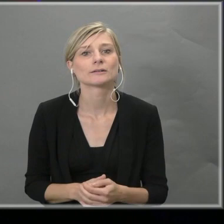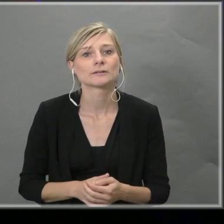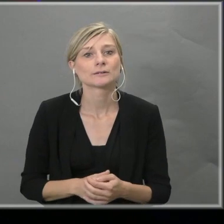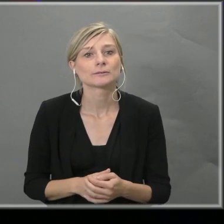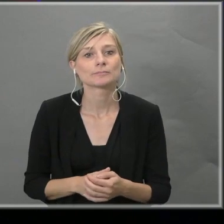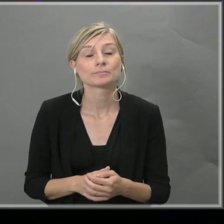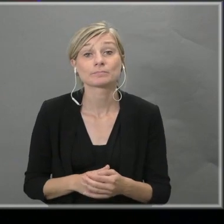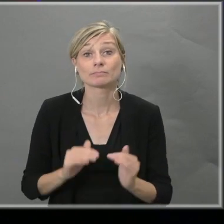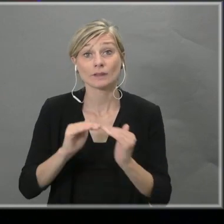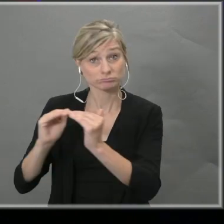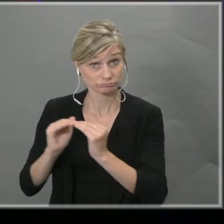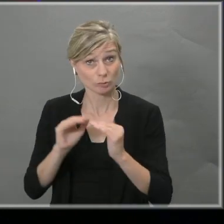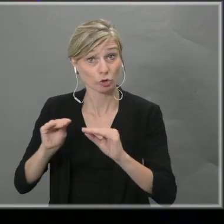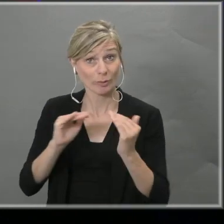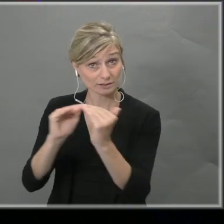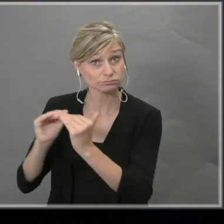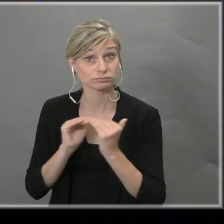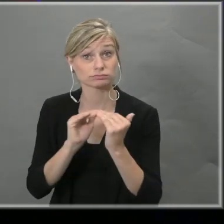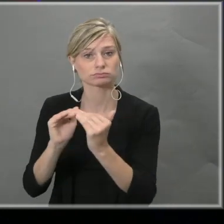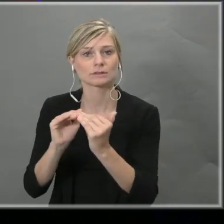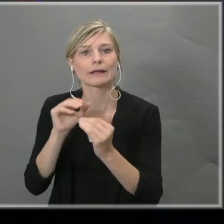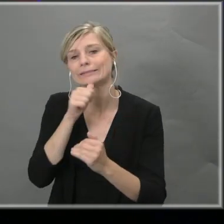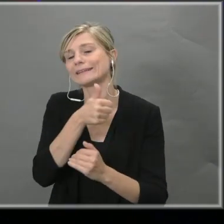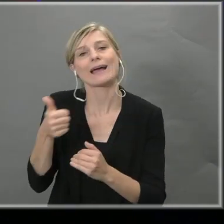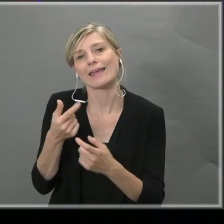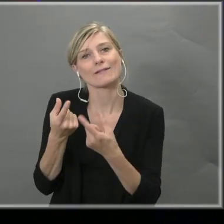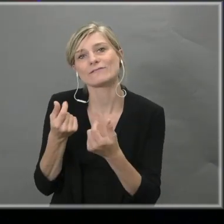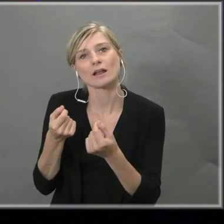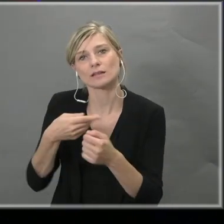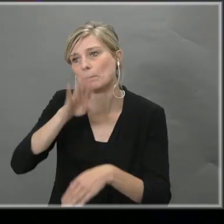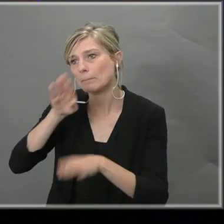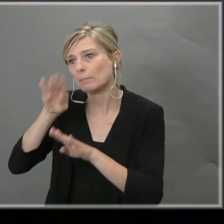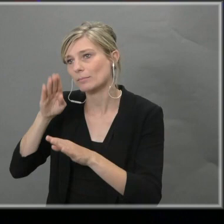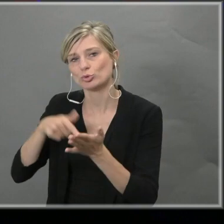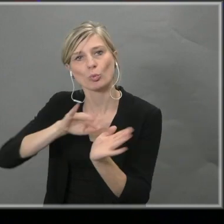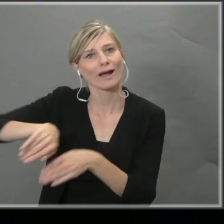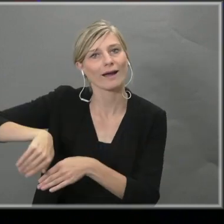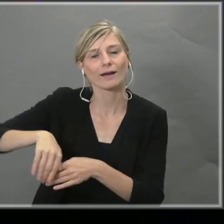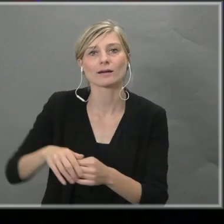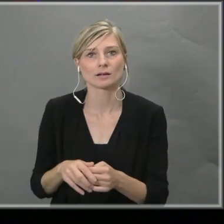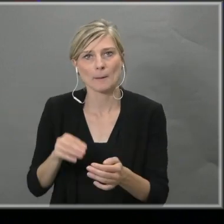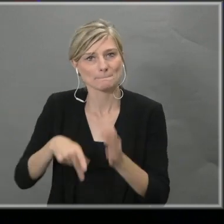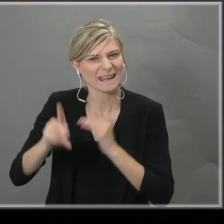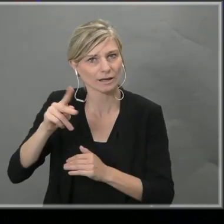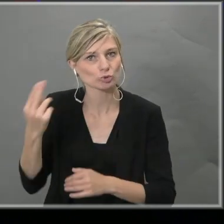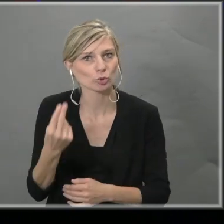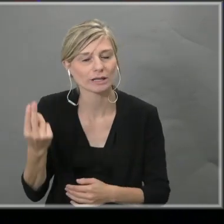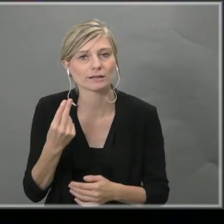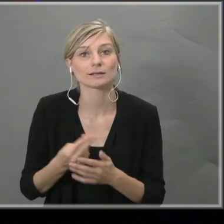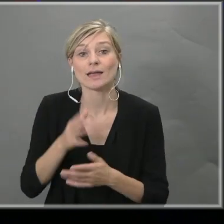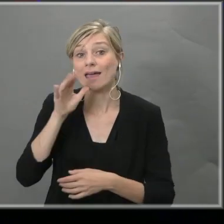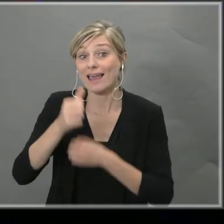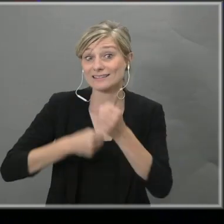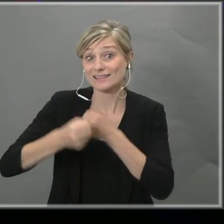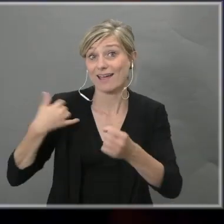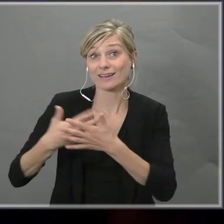Democratisch onderwijs gaat natuurlijk verder dan het overwinnen van financiële hindernissen. Onze universiteit groeide de laatste